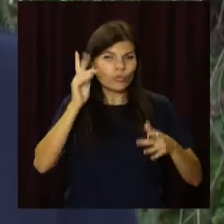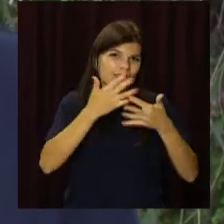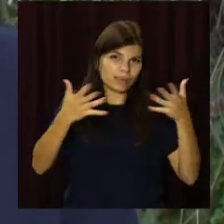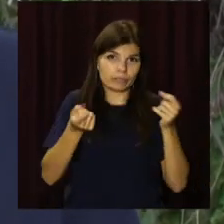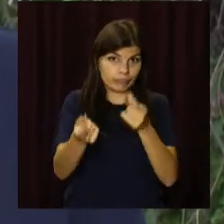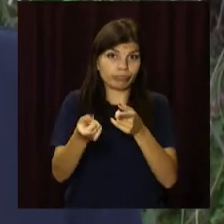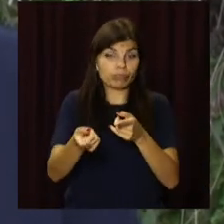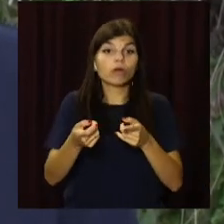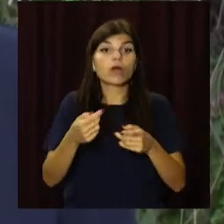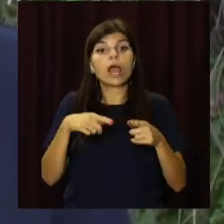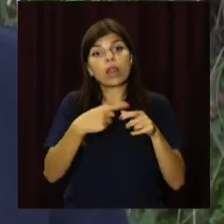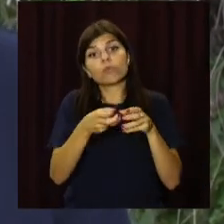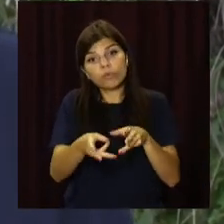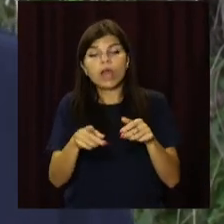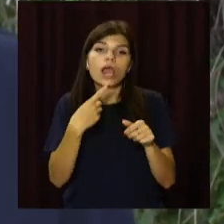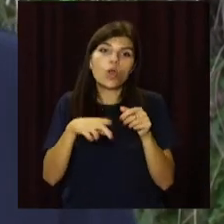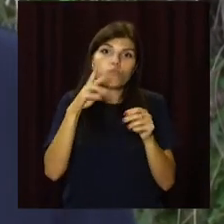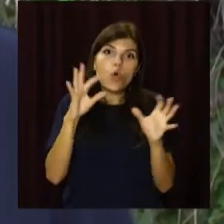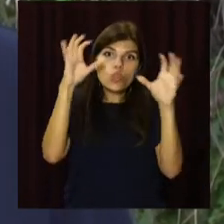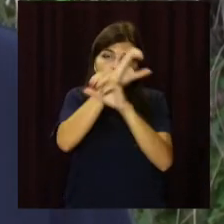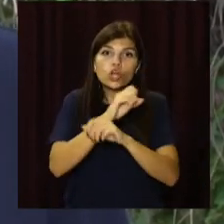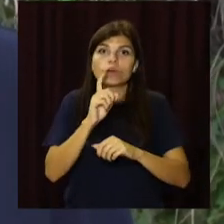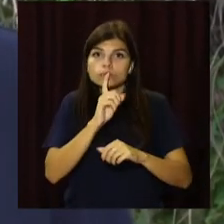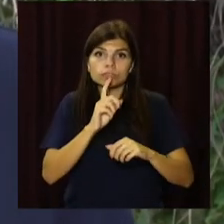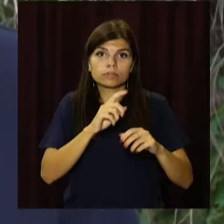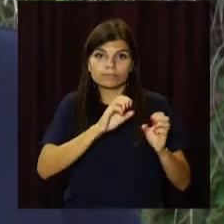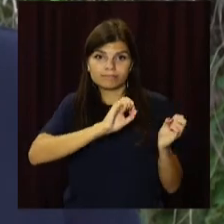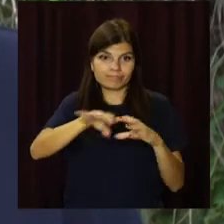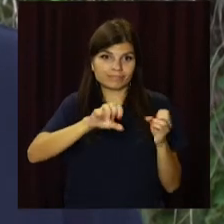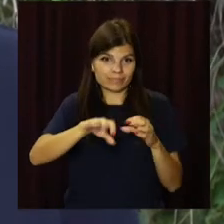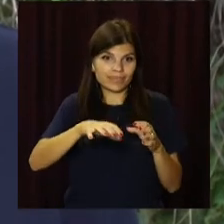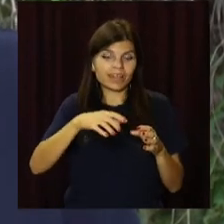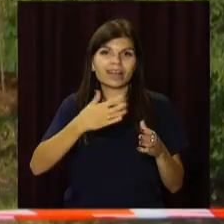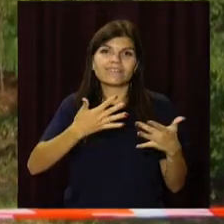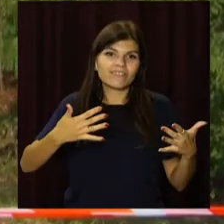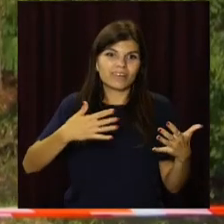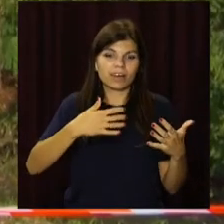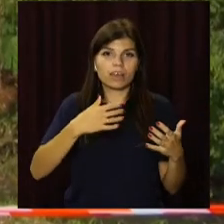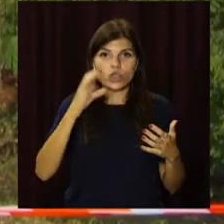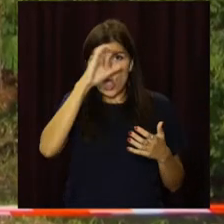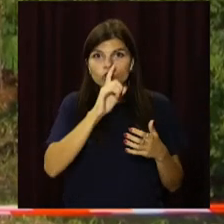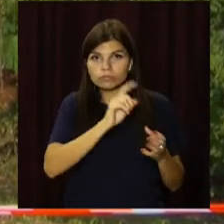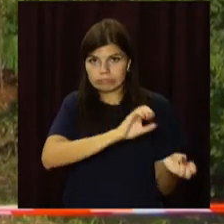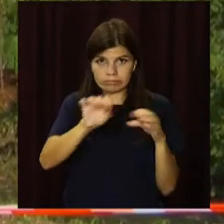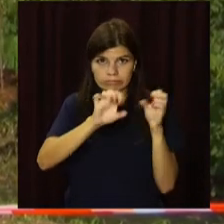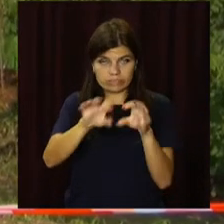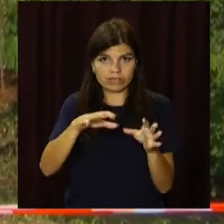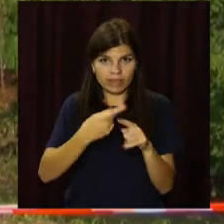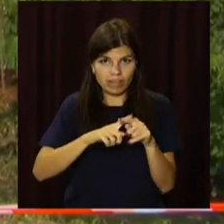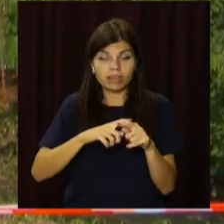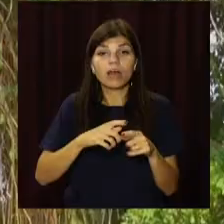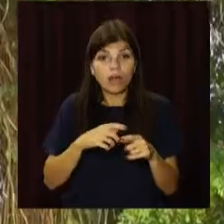цю ріку. Лібо зброс, лібо по ночам вони перекачують насосами, тобто вигрібні ями в ріку. Комунальні служби розраховують